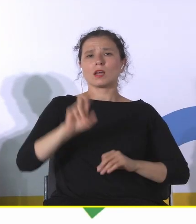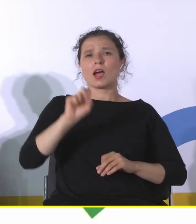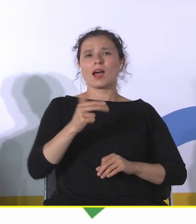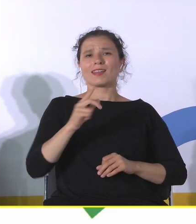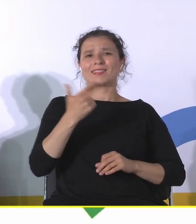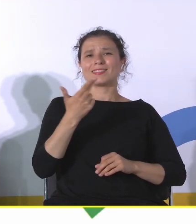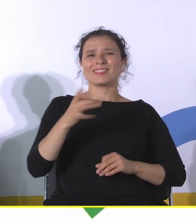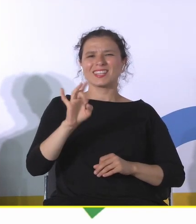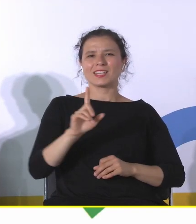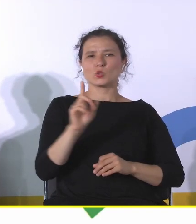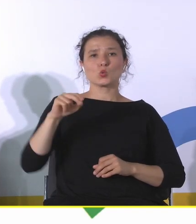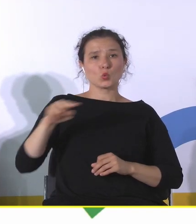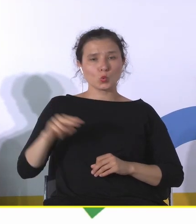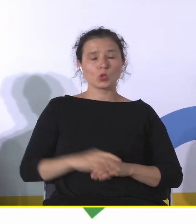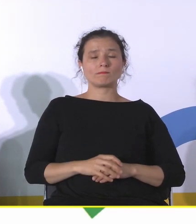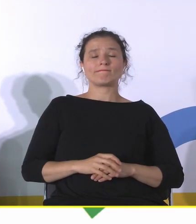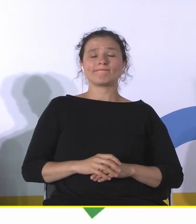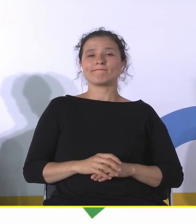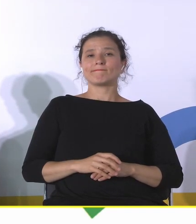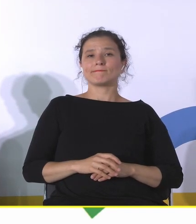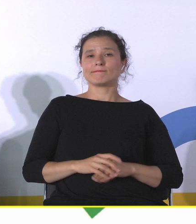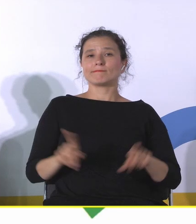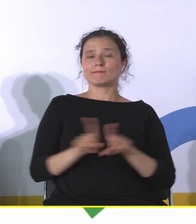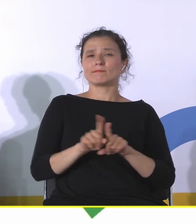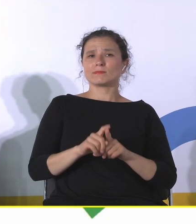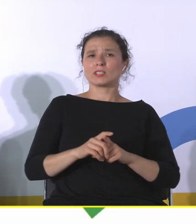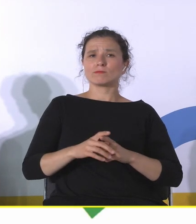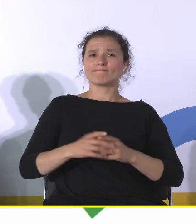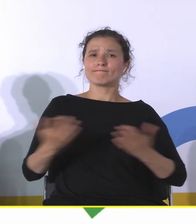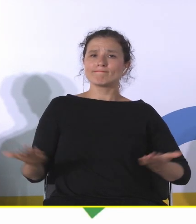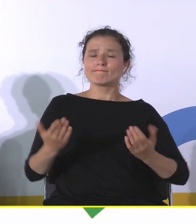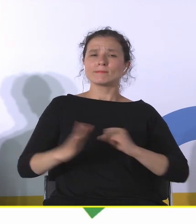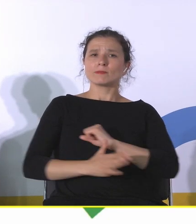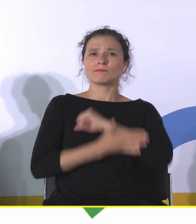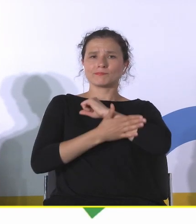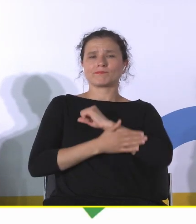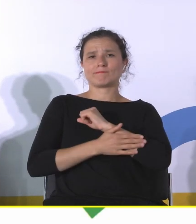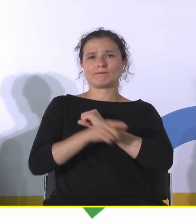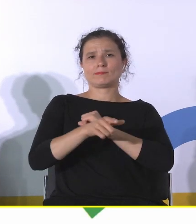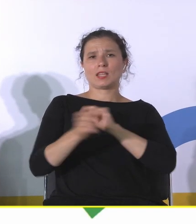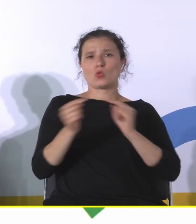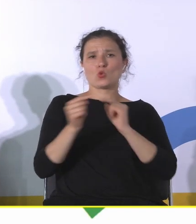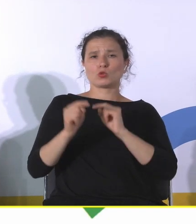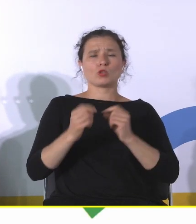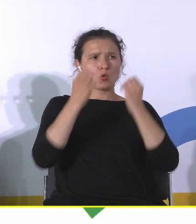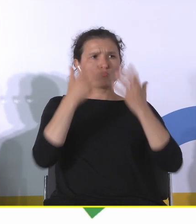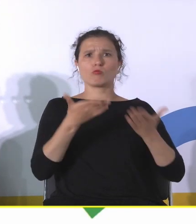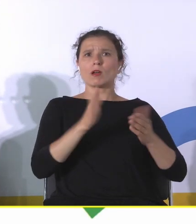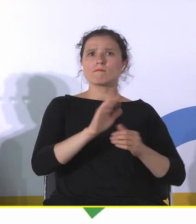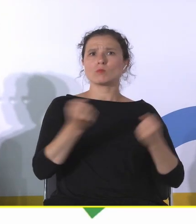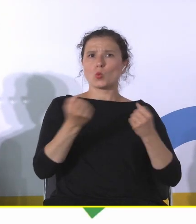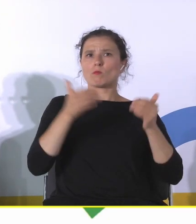jakby wzmocnienie tej narracji związanej z tym, że kultura ma wielki potencjał wnoszenia